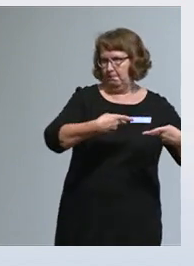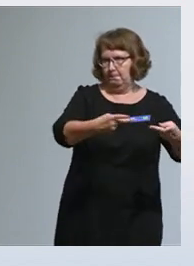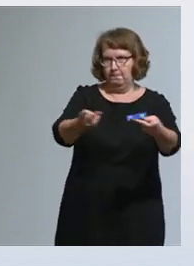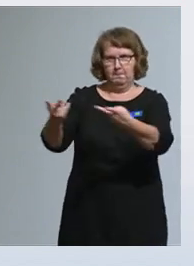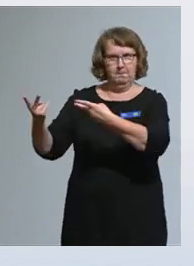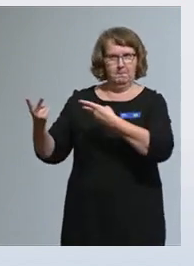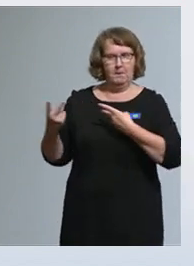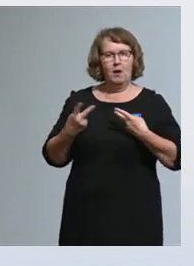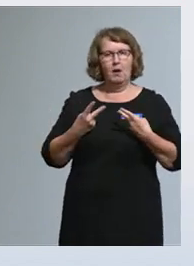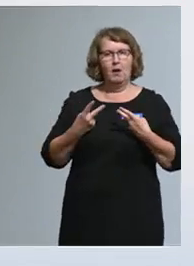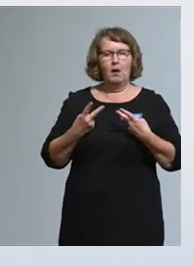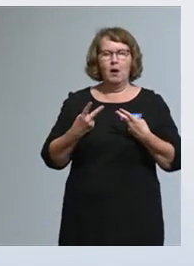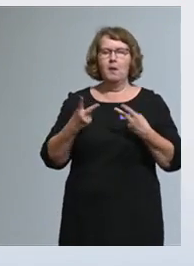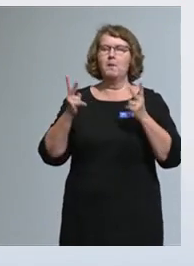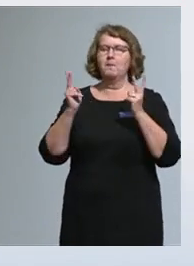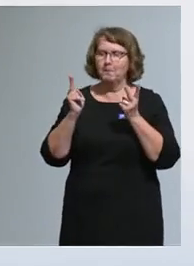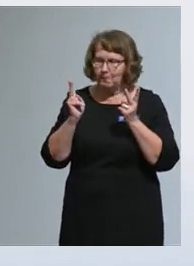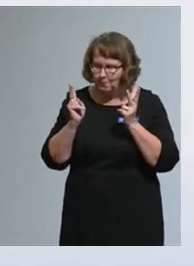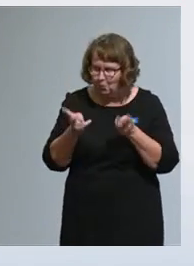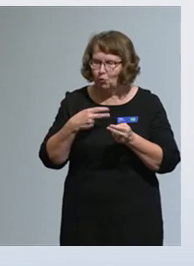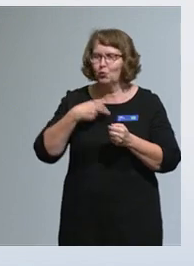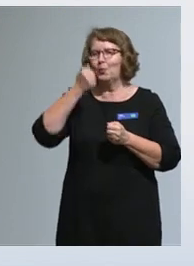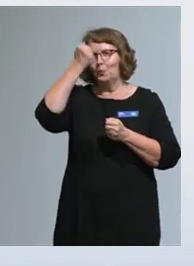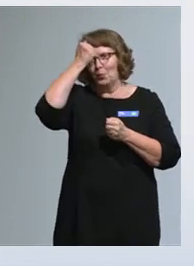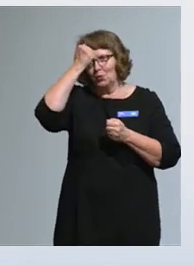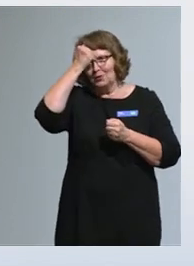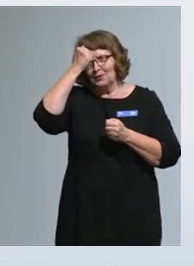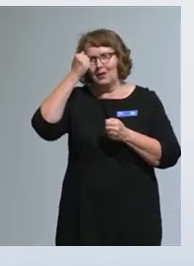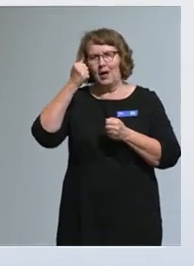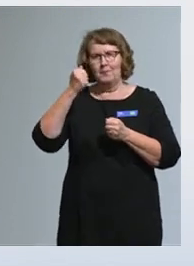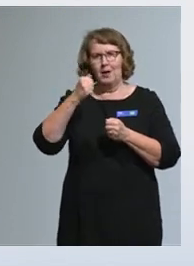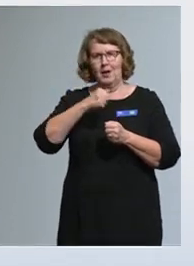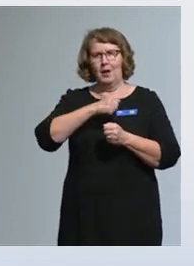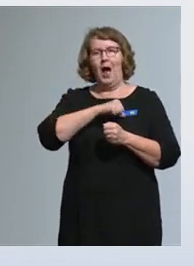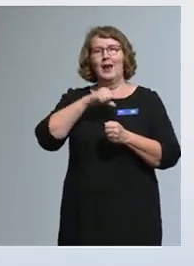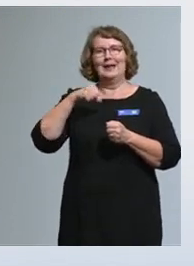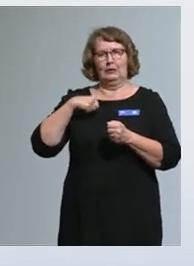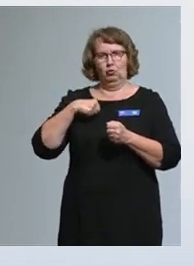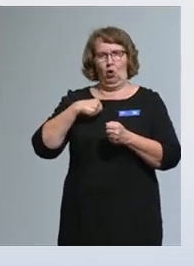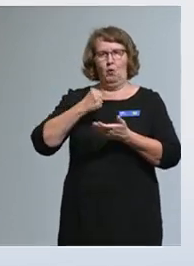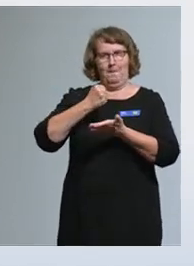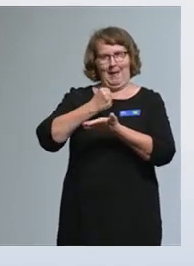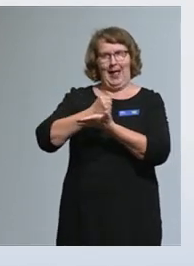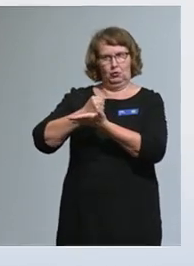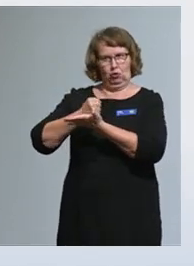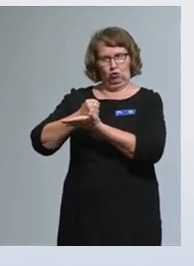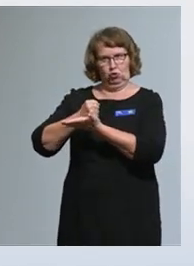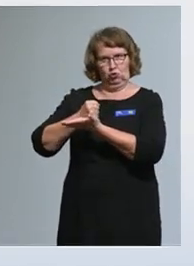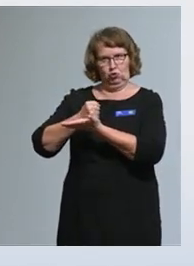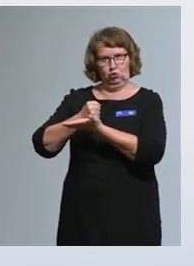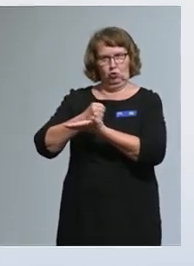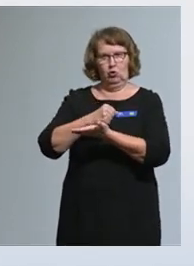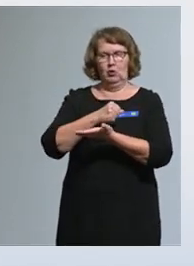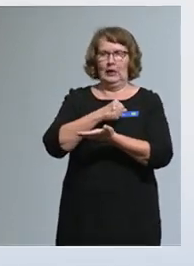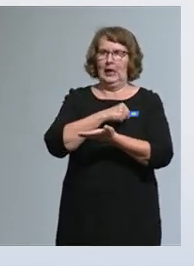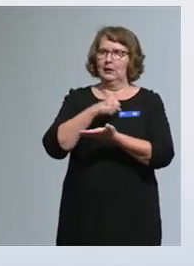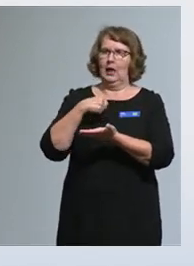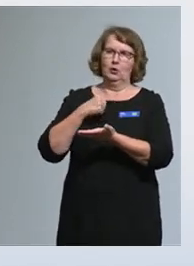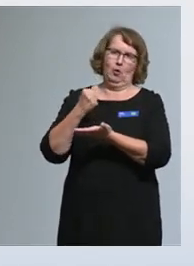Muistaen kuitenkin, että teemme tässä hallintopäätöksiä, joita on tehty